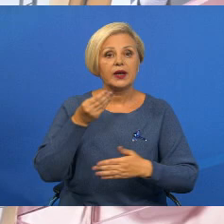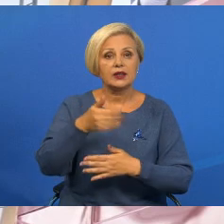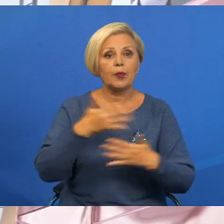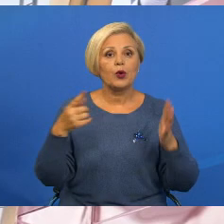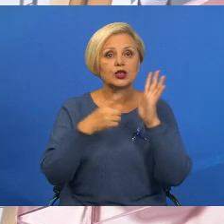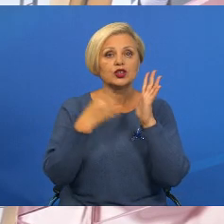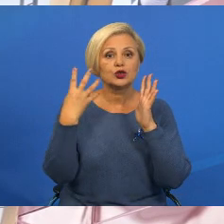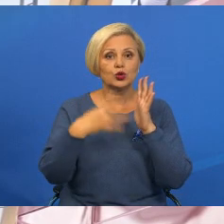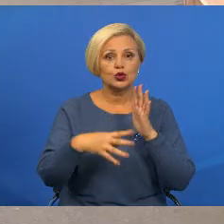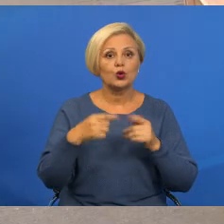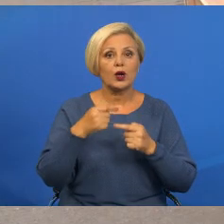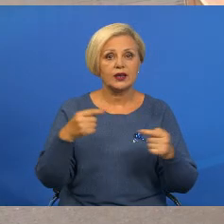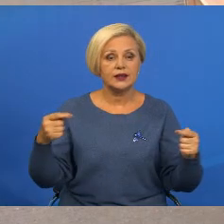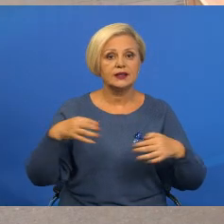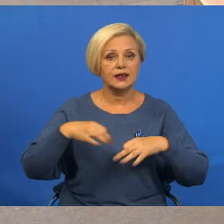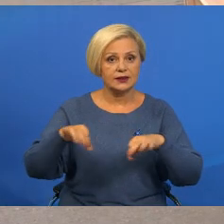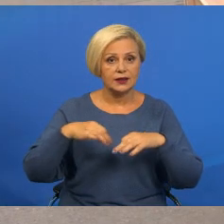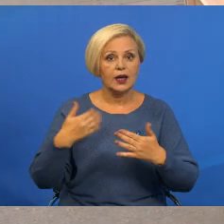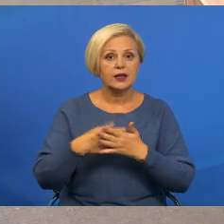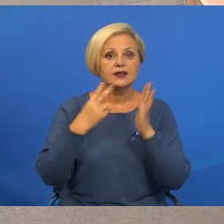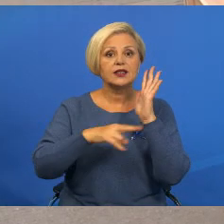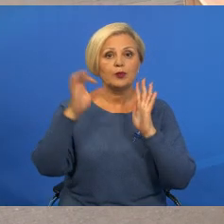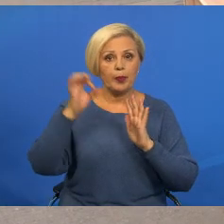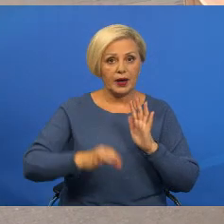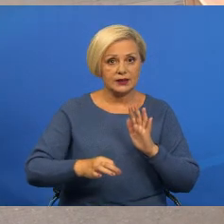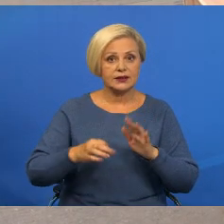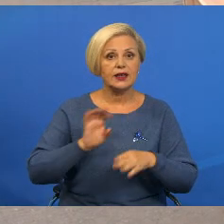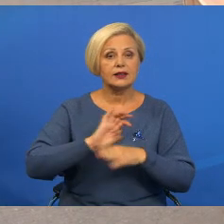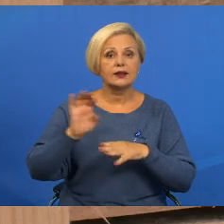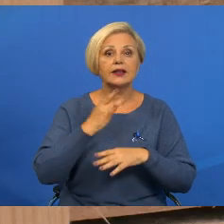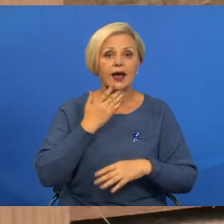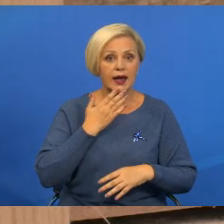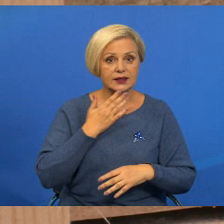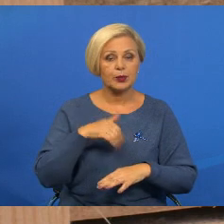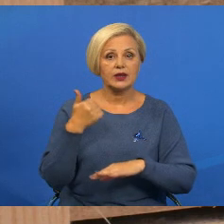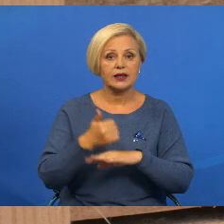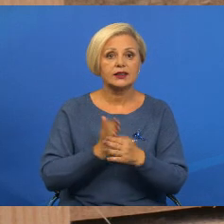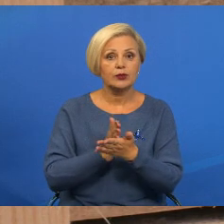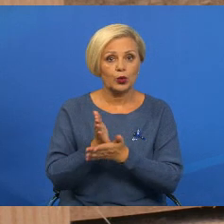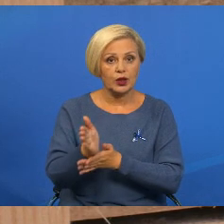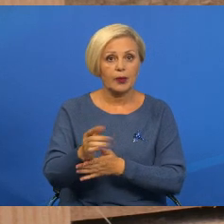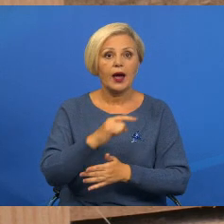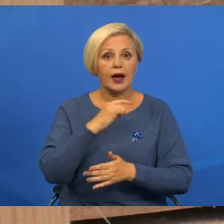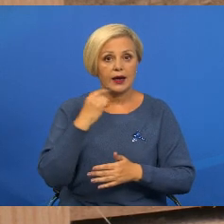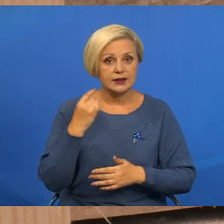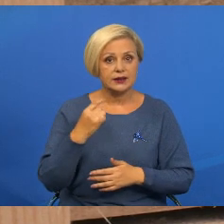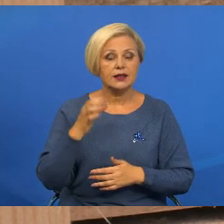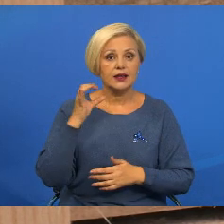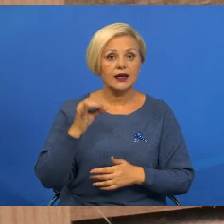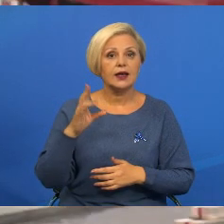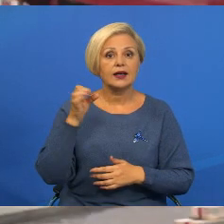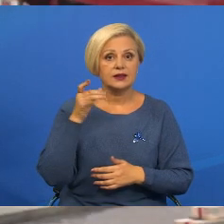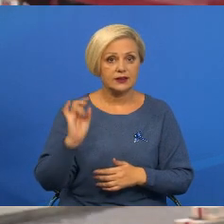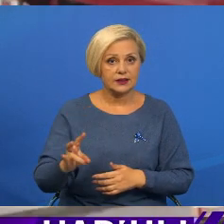641 техники. Каля 70% продукции идя на экспорт. Основаны на керунок сбыту, Российская Федерация и